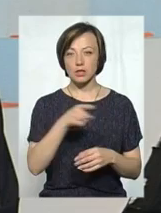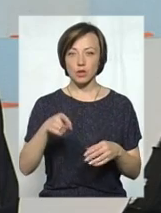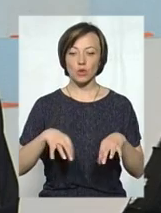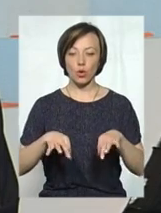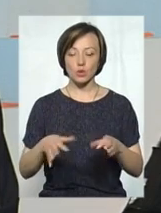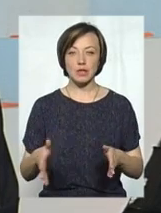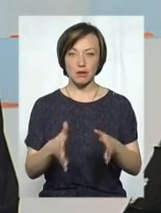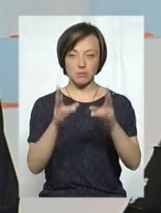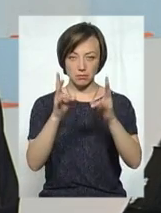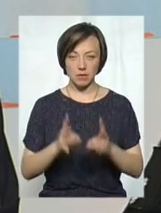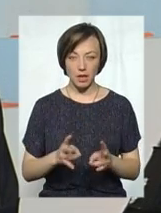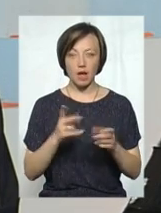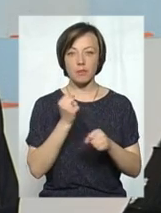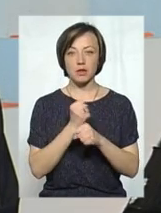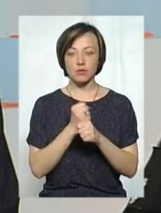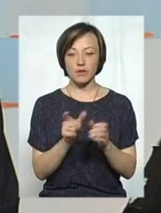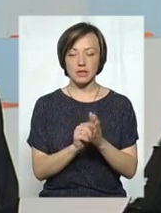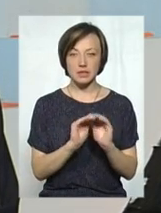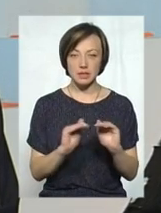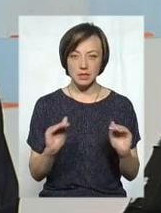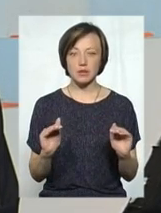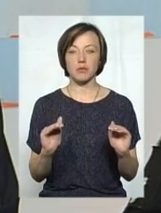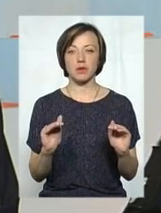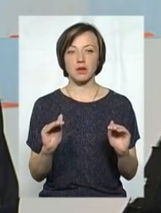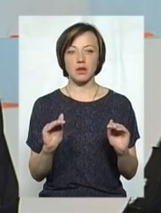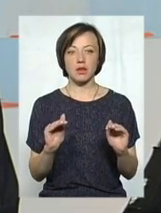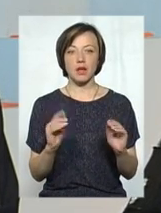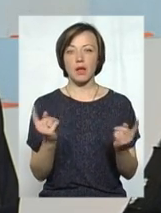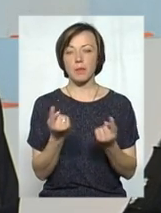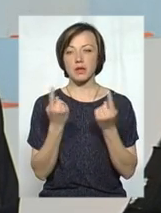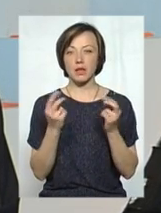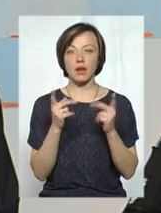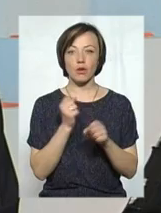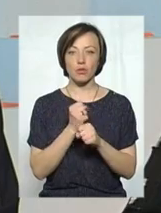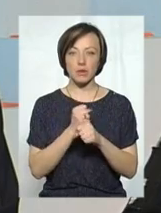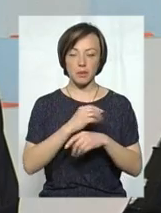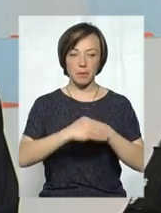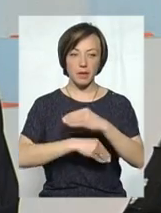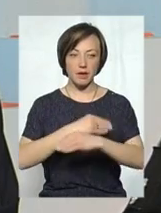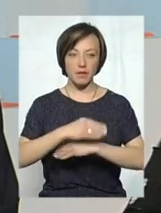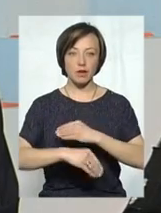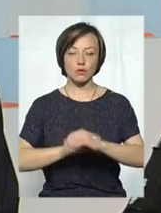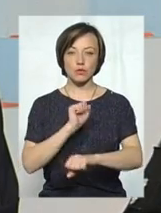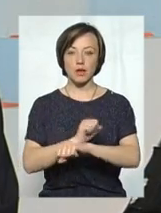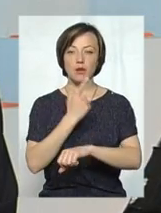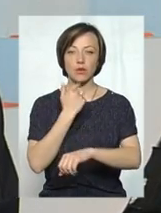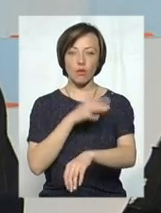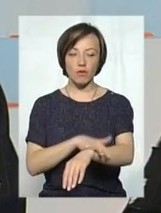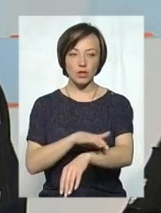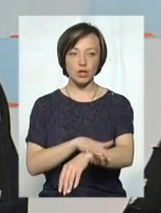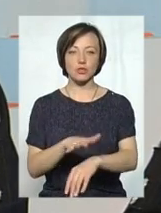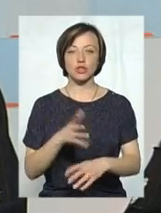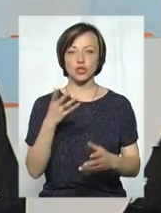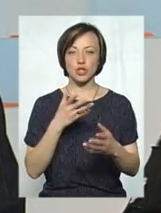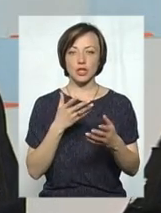транспортної пригоди, як працювати з дітками, саме елементарне, як робити перев'язку, зупиняти кровотечу чи штучне